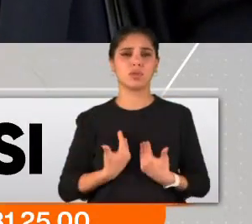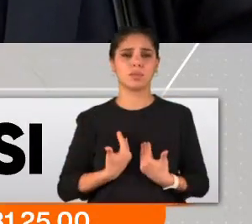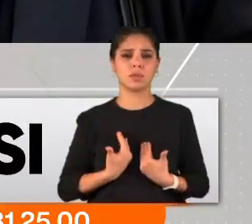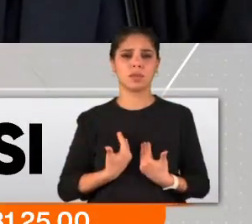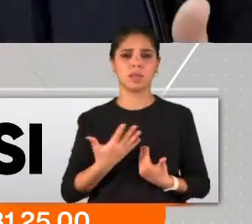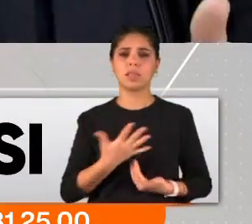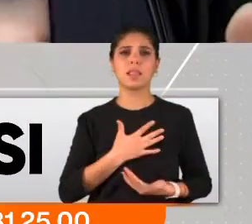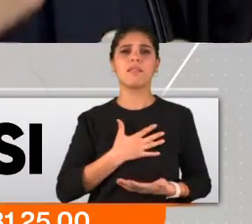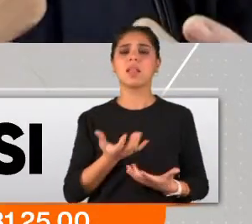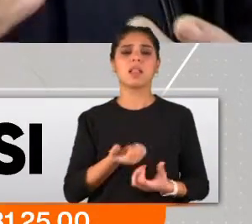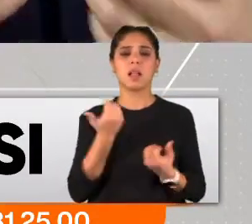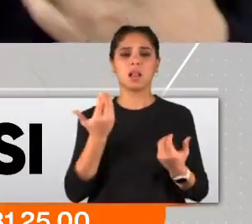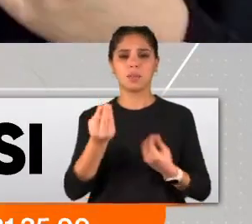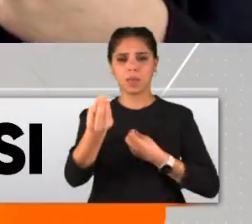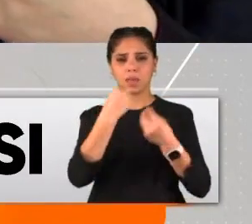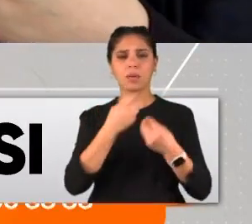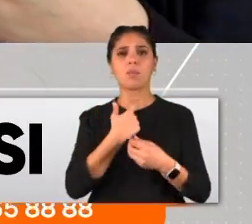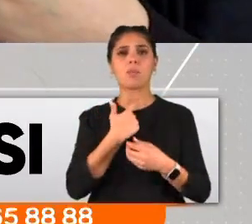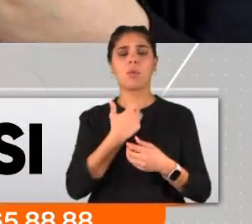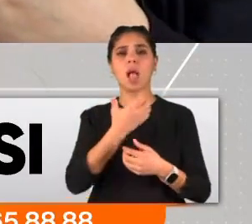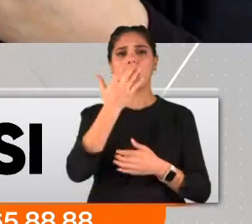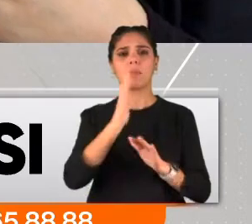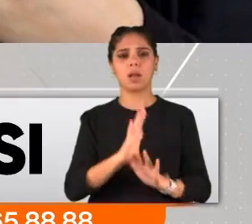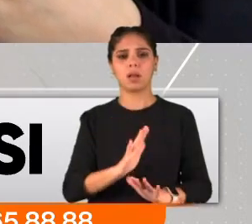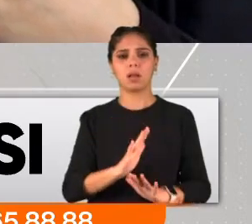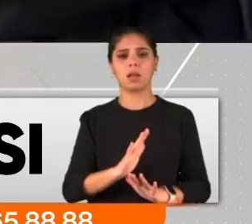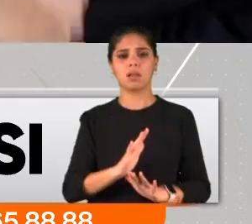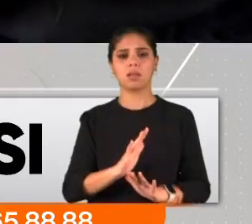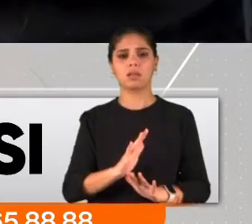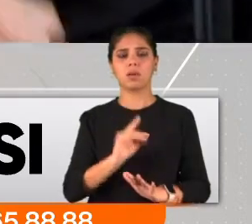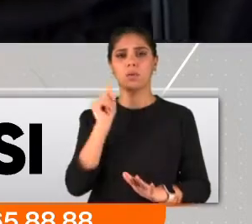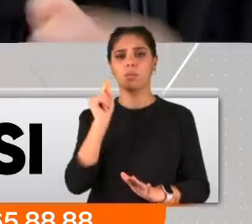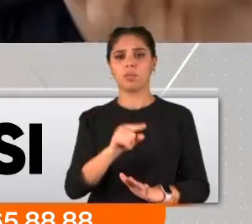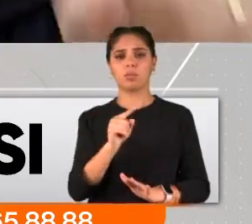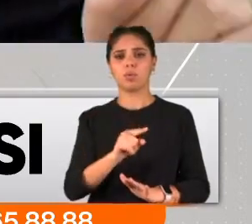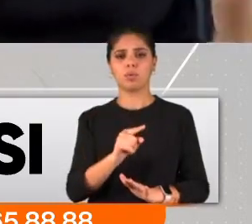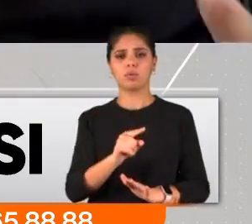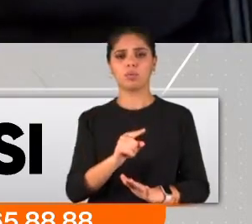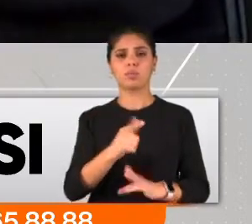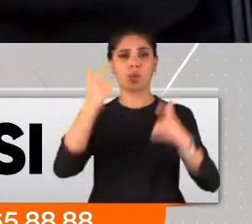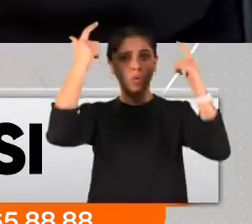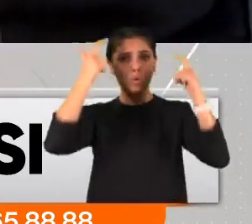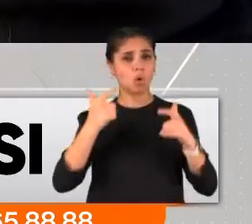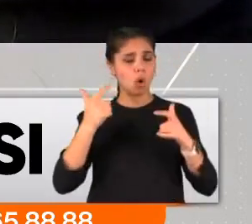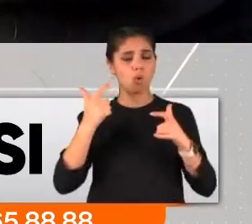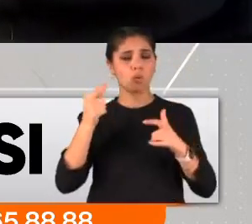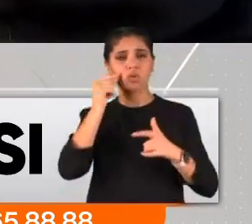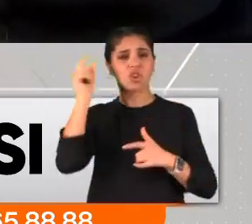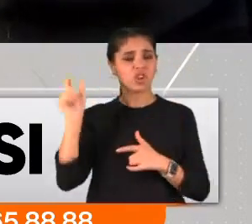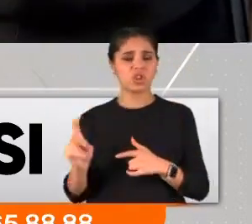Alamıyorum yani. Yerken elime boğazına kaçıyor nefes borusuna. Bunların sorumlusu